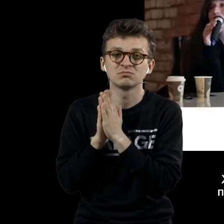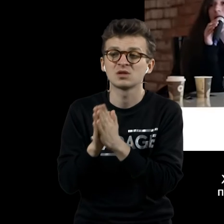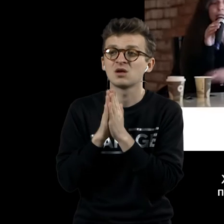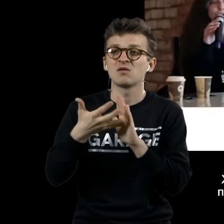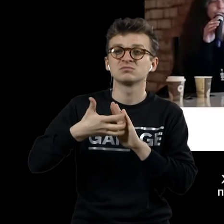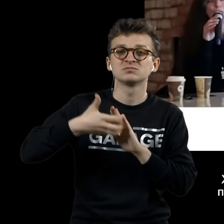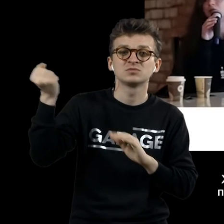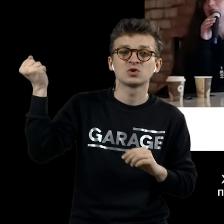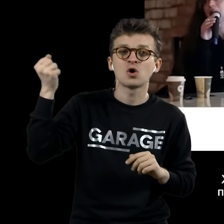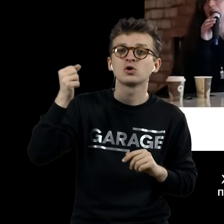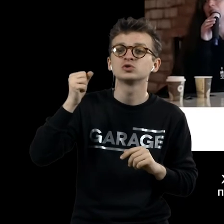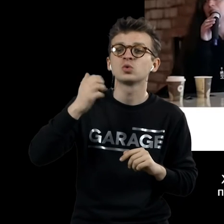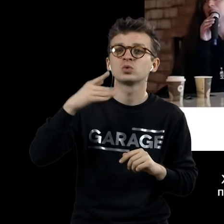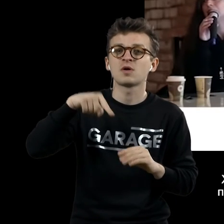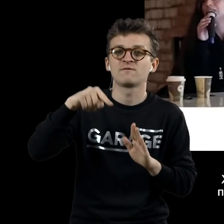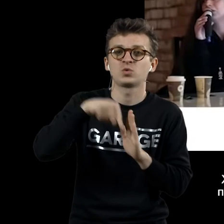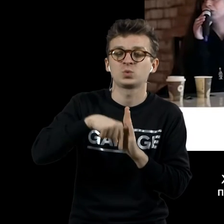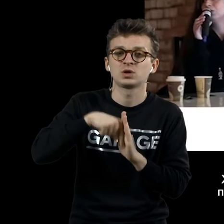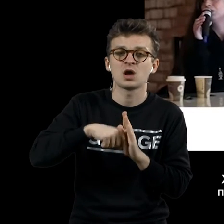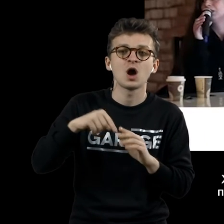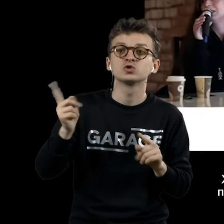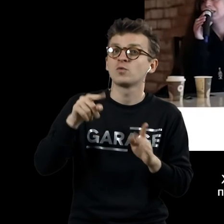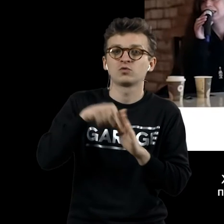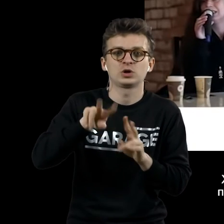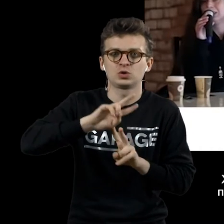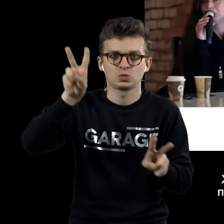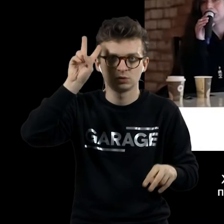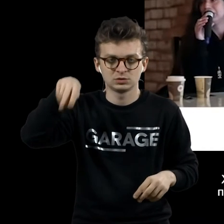предмет, который помещен внутрь этой катушки. Никто не знает, что внутри.